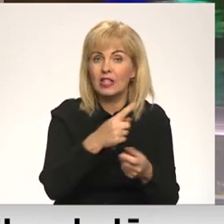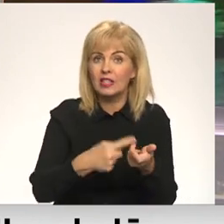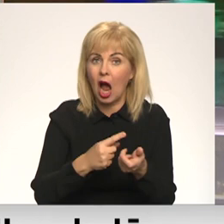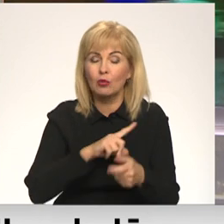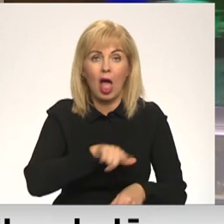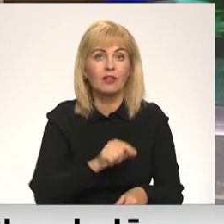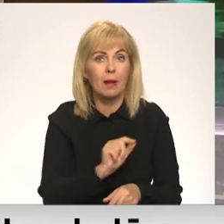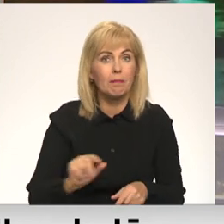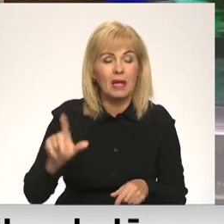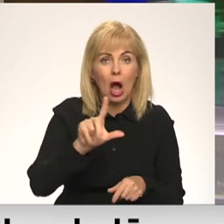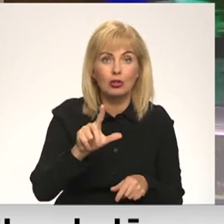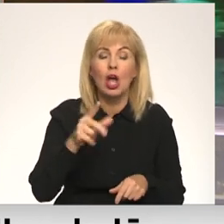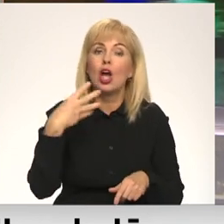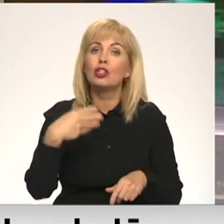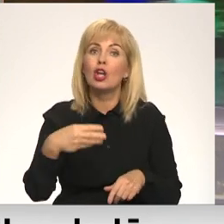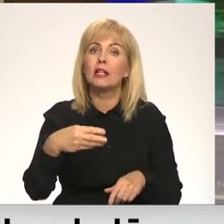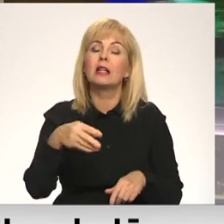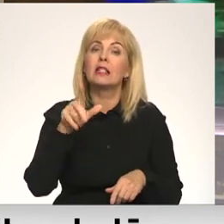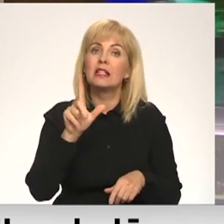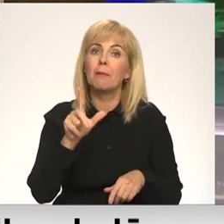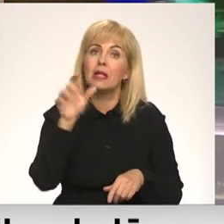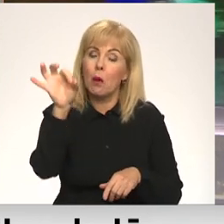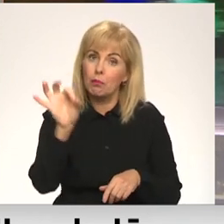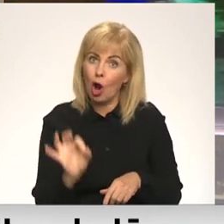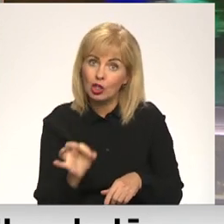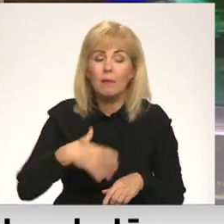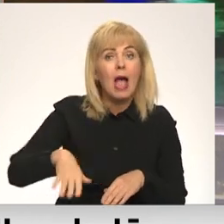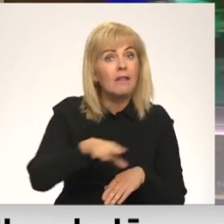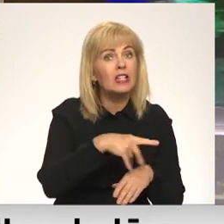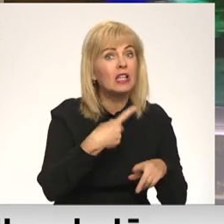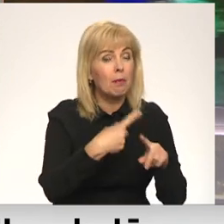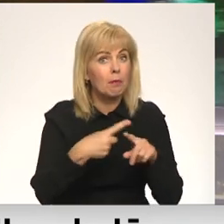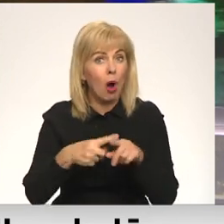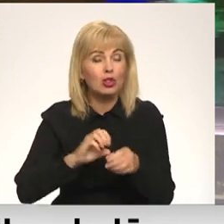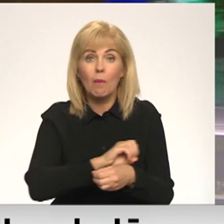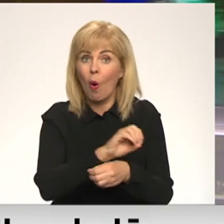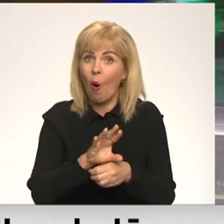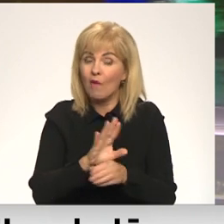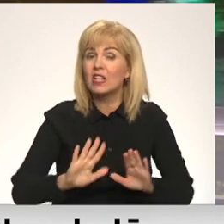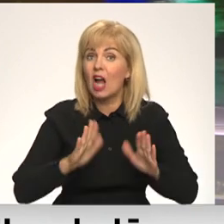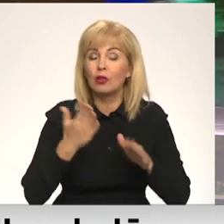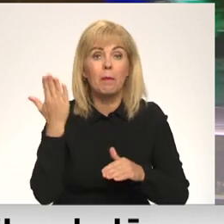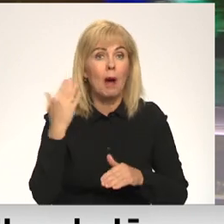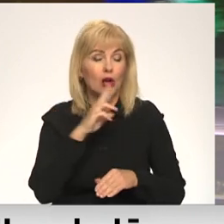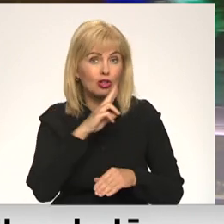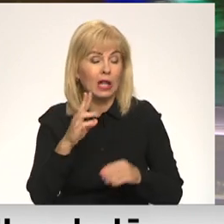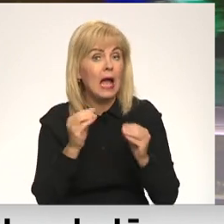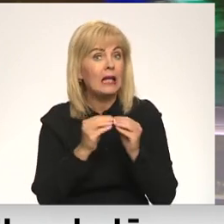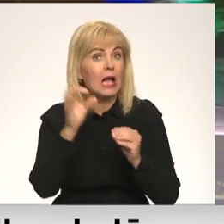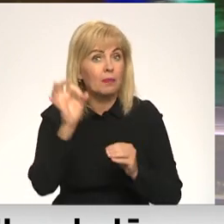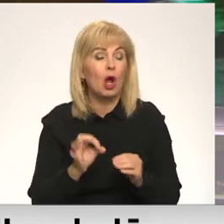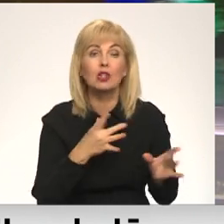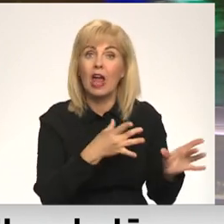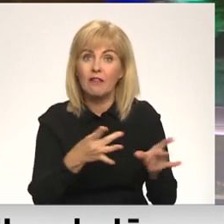valstī pieaudzes par vairāk nekā 47 procentiem. No visiem pozitīvajiem Covid-19 gadījumiem pagājušo nedēļu 10 procenti